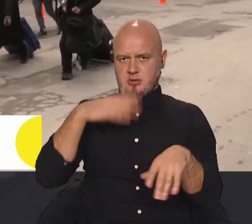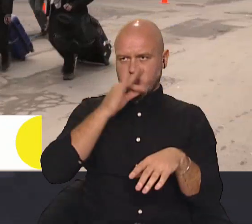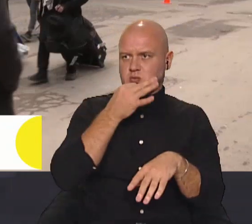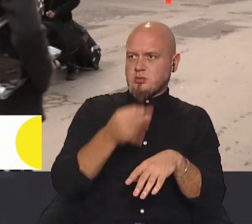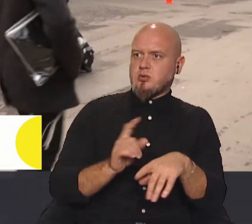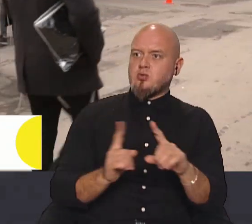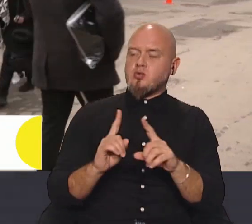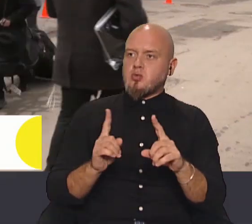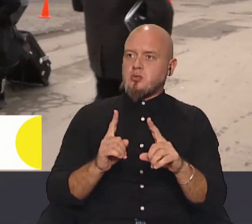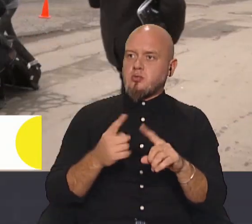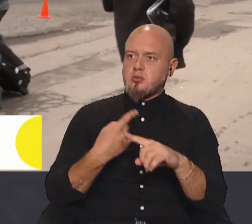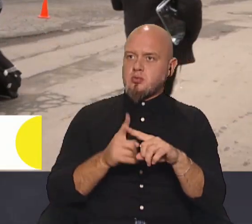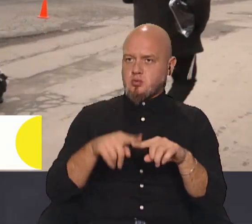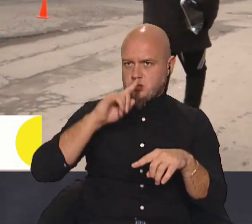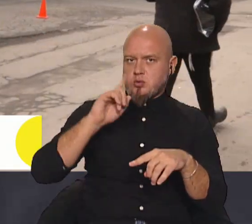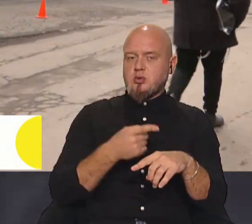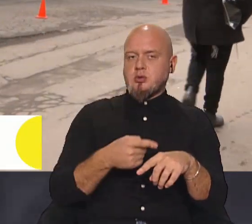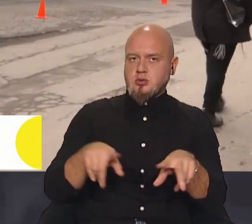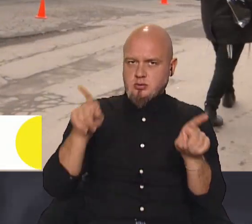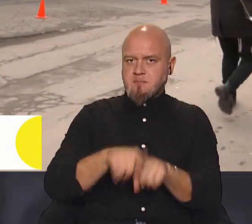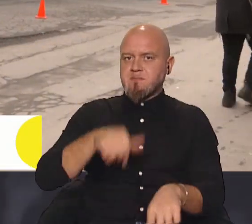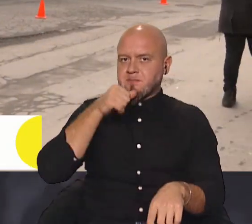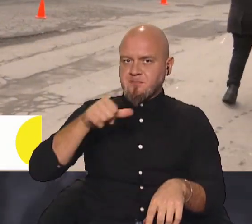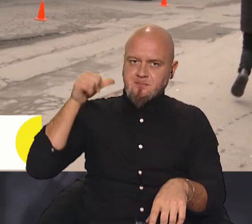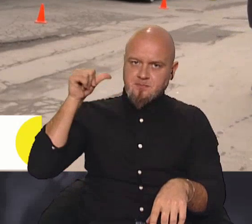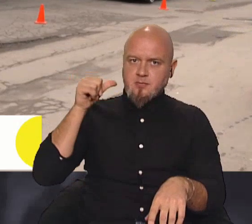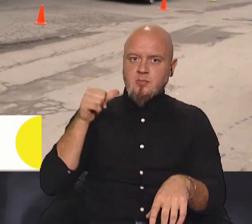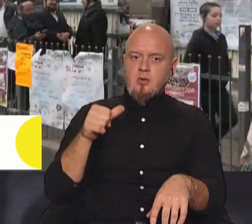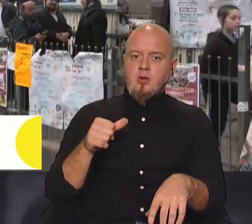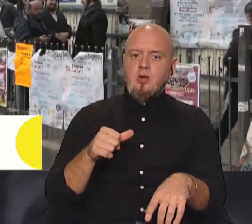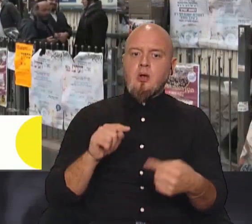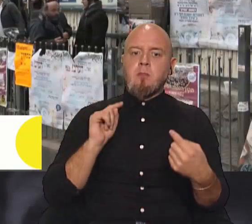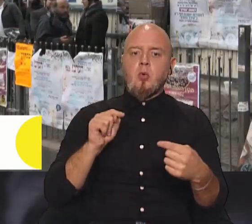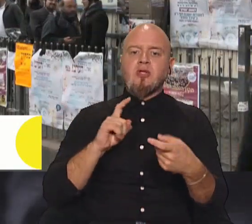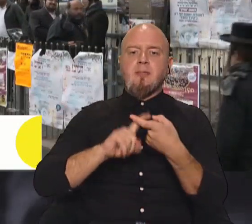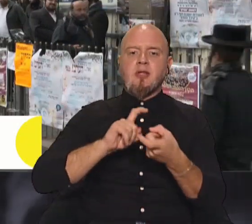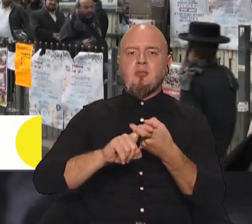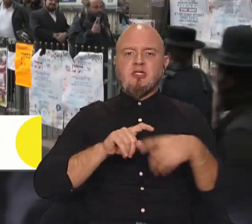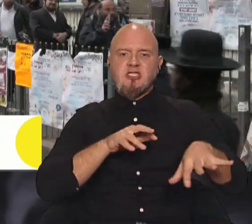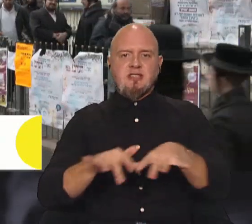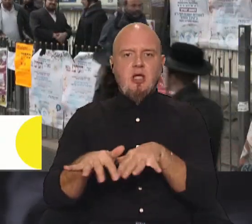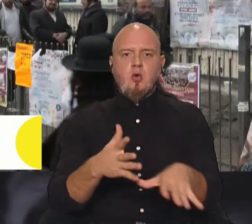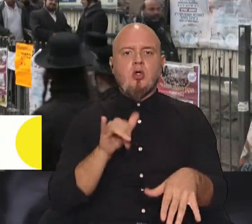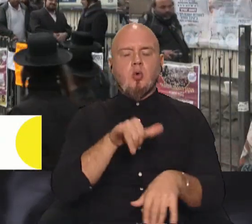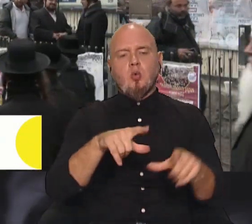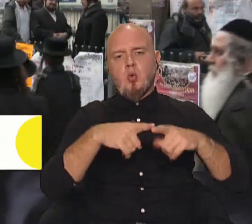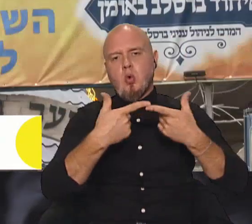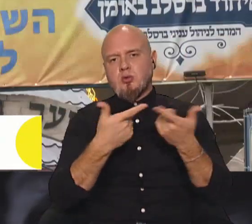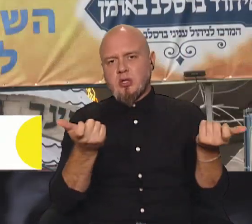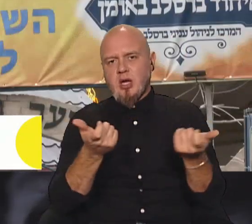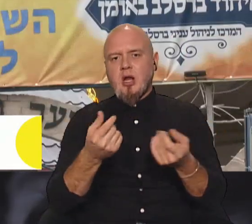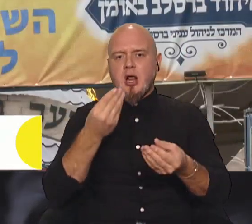сказати, що цьогоріч, як і минулого року, проти епідемічні заходи у готелях,